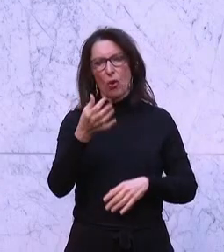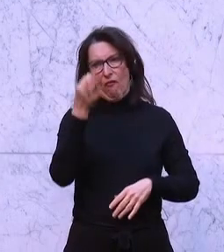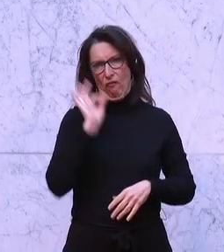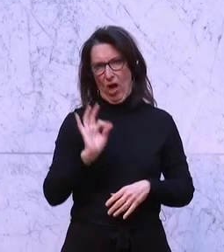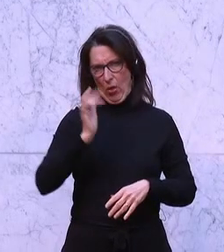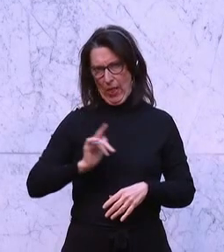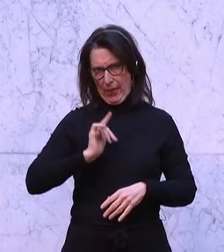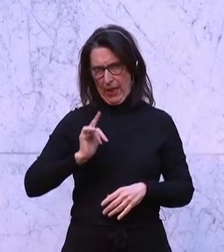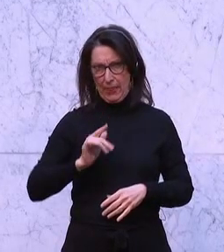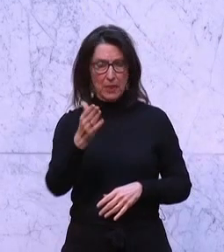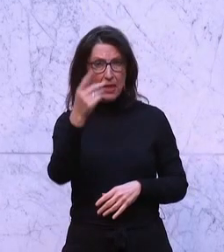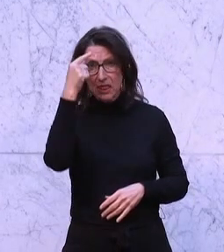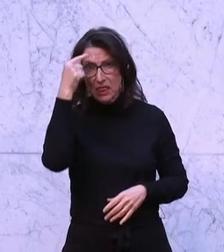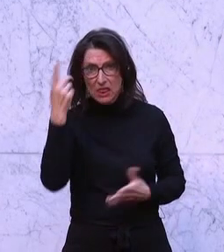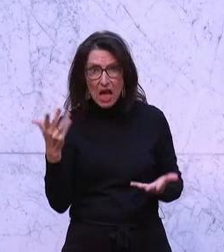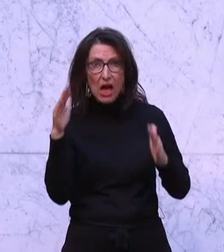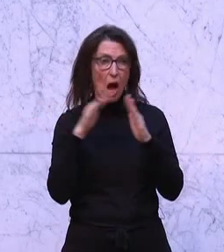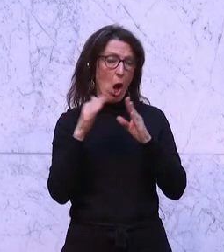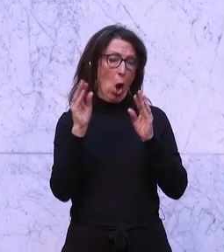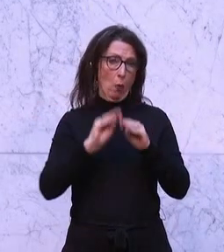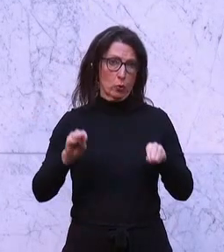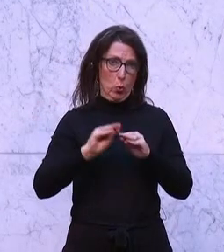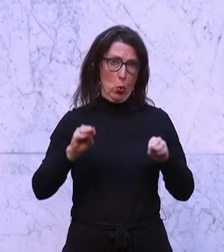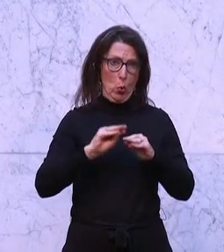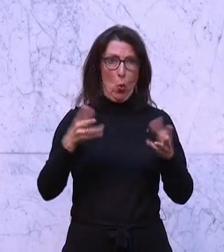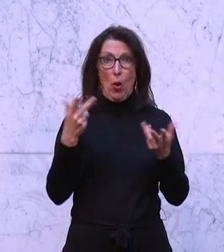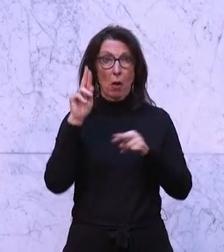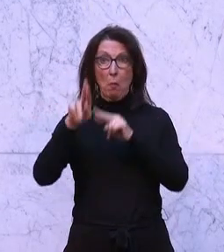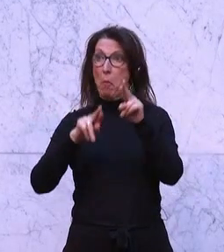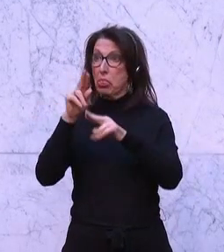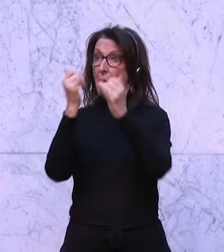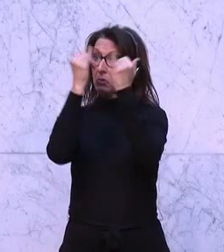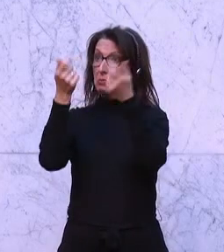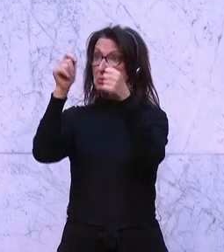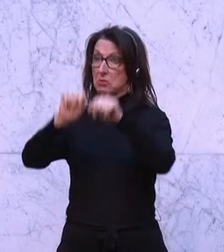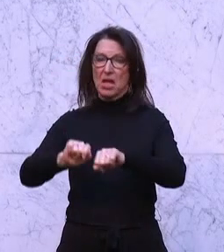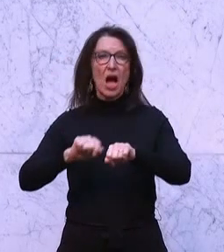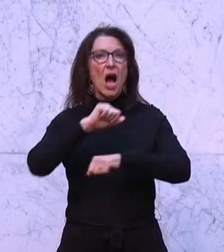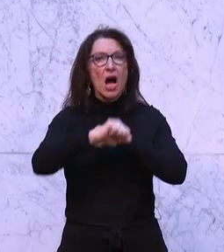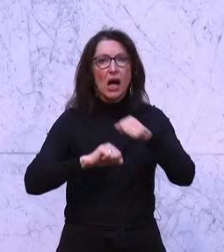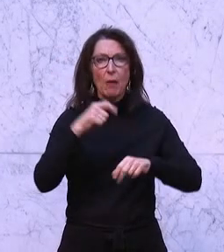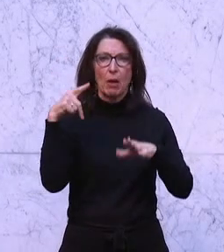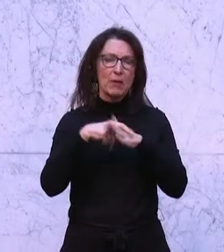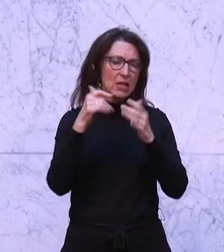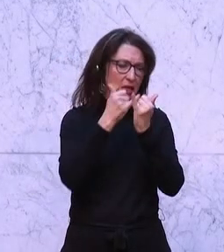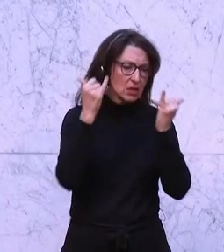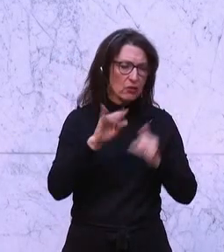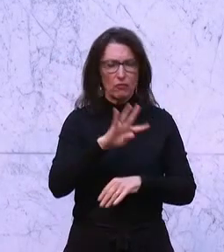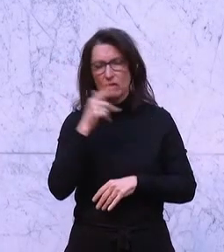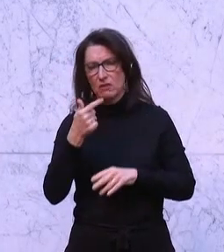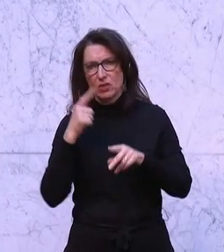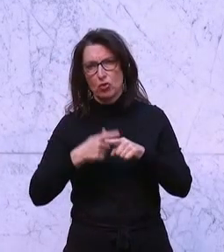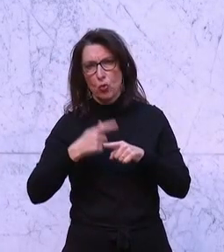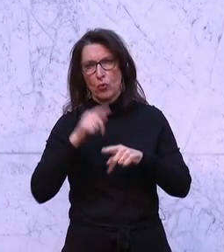gingen. Denken wir an Homeschooling, geschlossene Betreuungseinrichtungen, von Krabbelgruppe bis zu Behinderteneinrichtungen, 24 Stunden